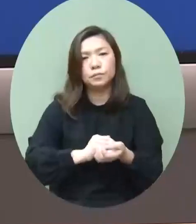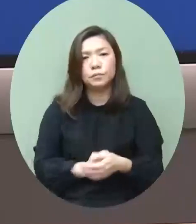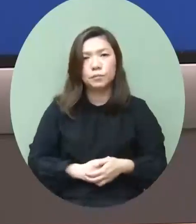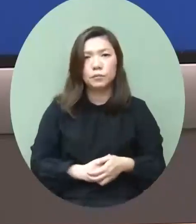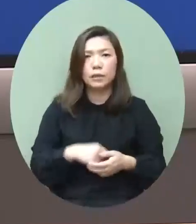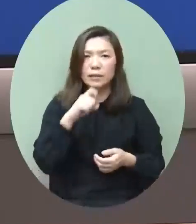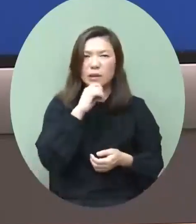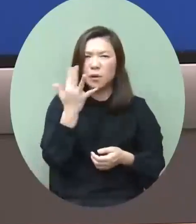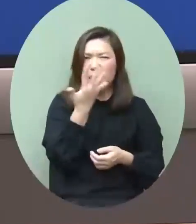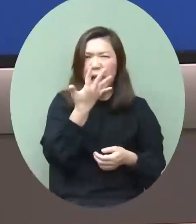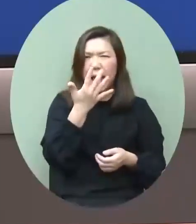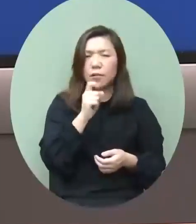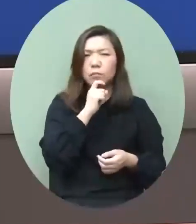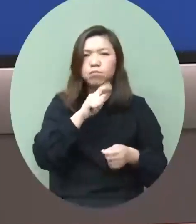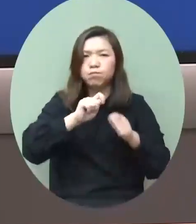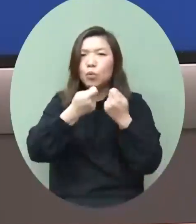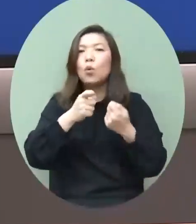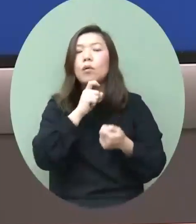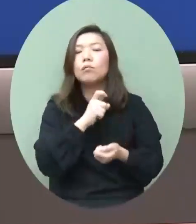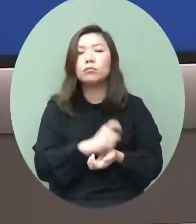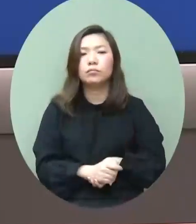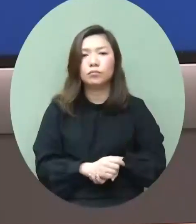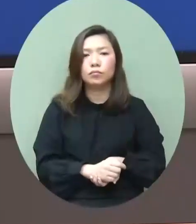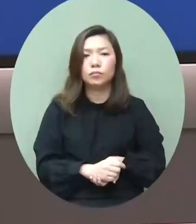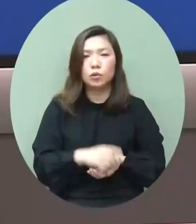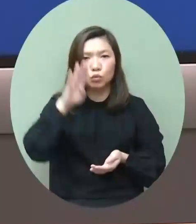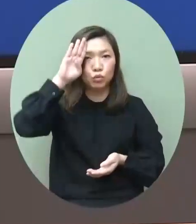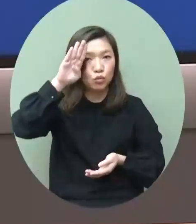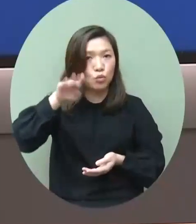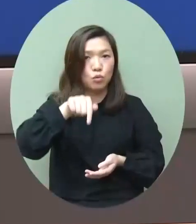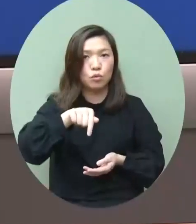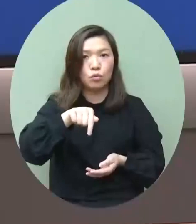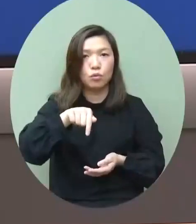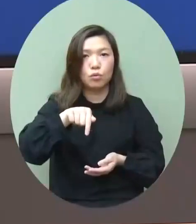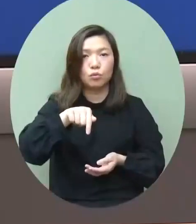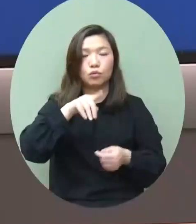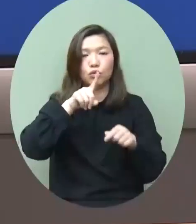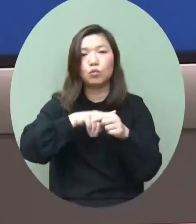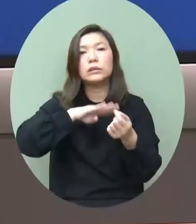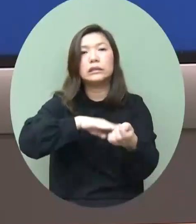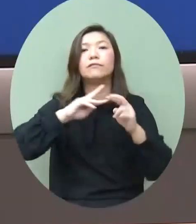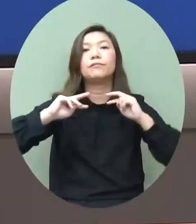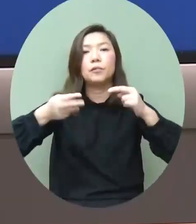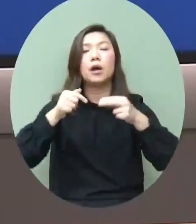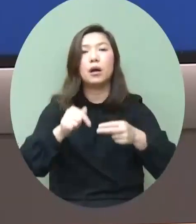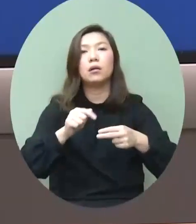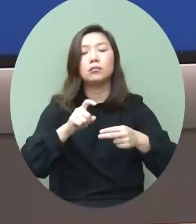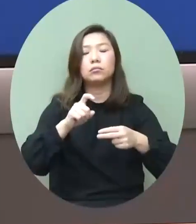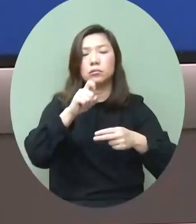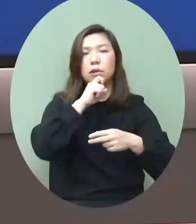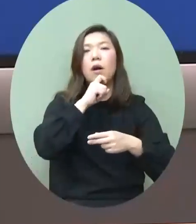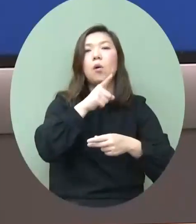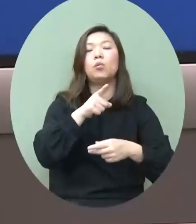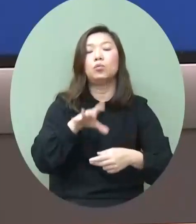有幾方面的突破這個對我們未來的中醫藥發展是很有啟示